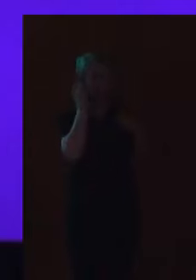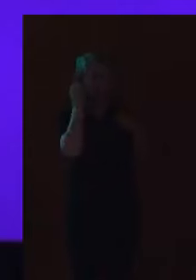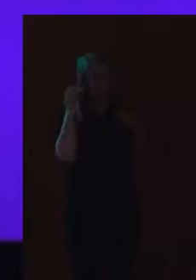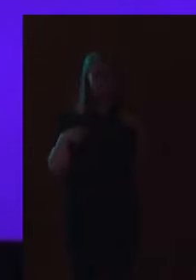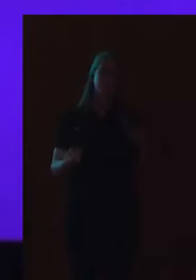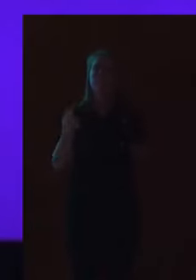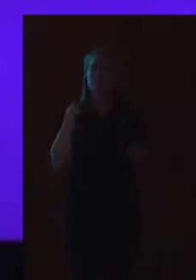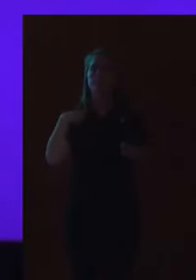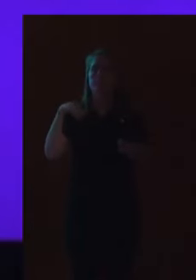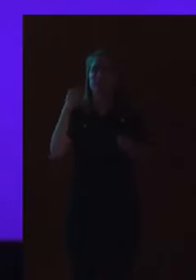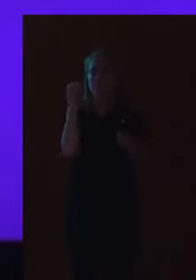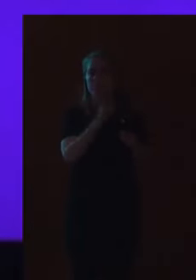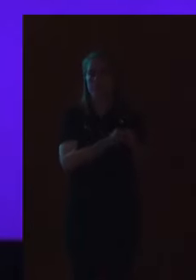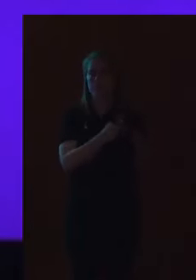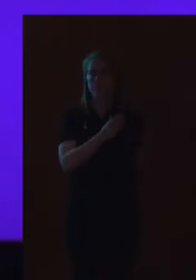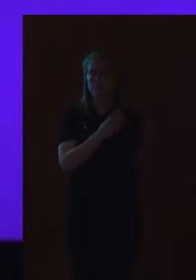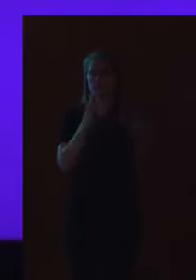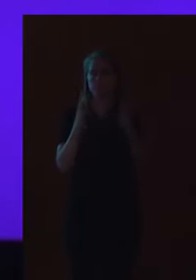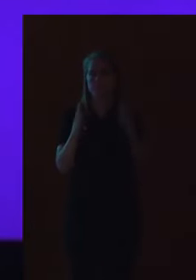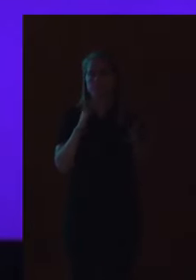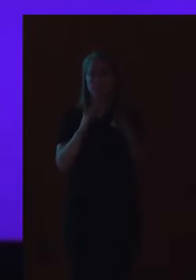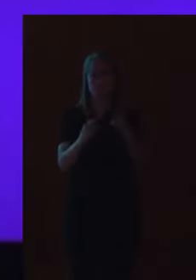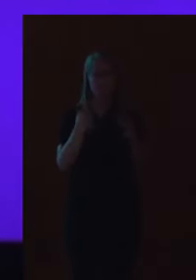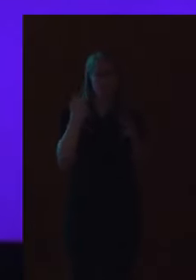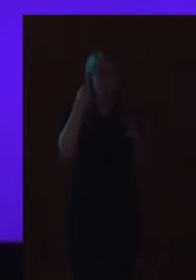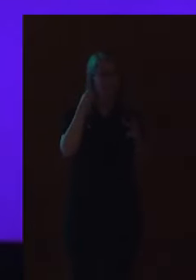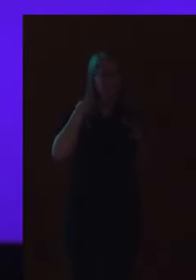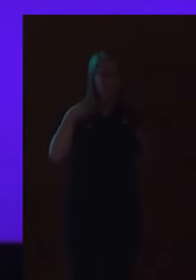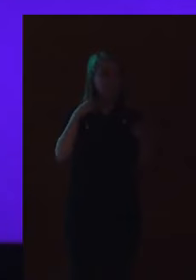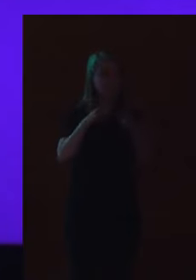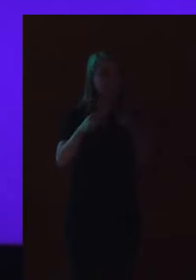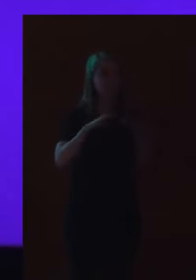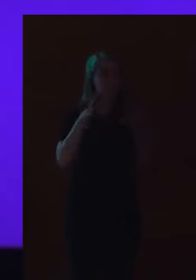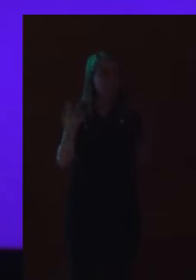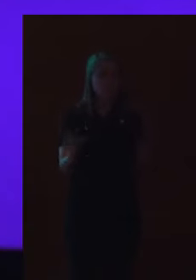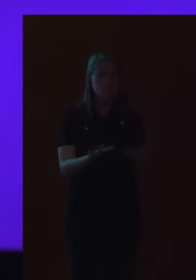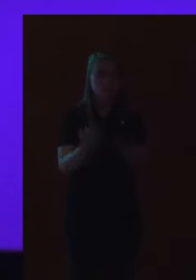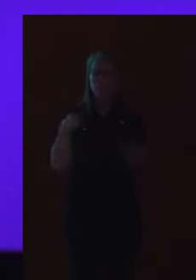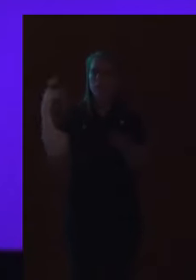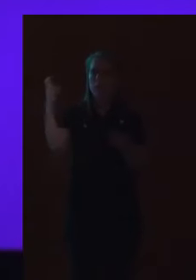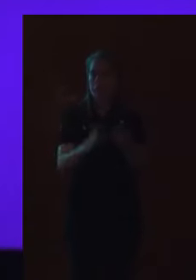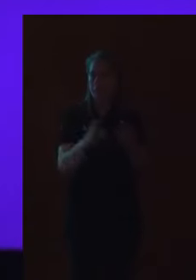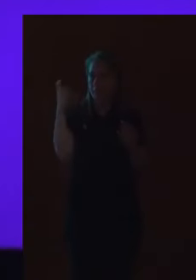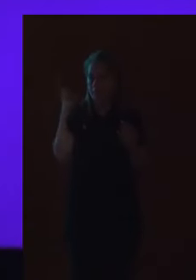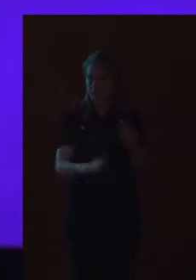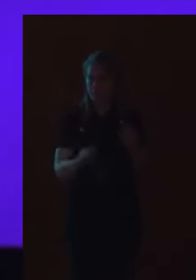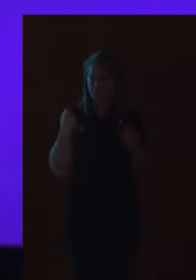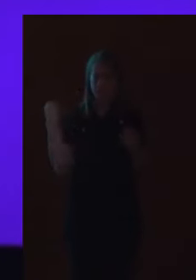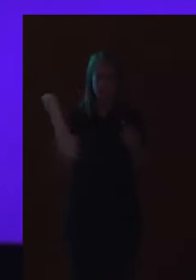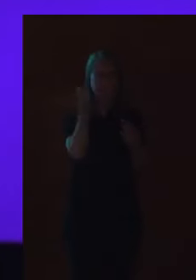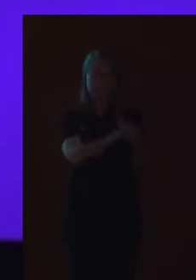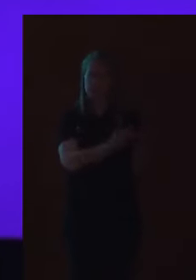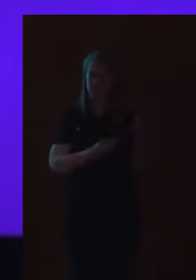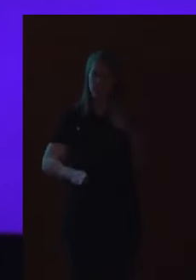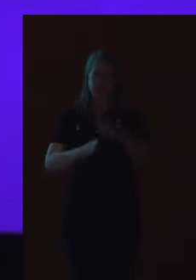Izotzak zuritu duen Euskal Herri honetan barrena, Euskaldunak hauregira etortzea gatik. Izotz